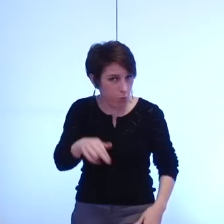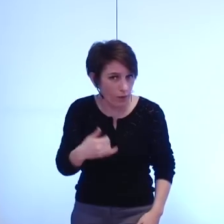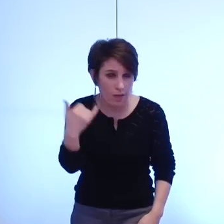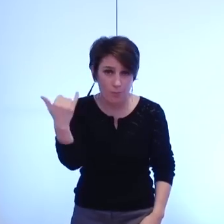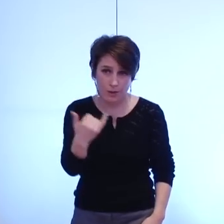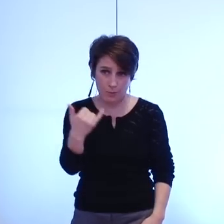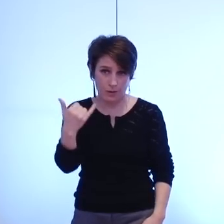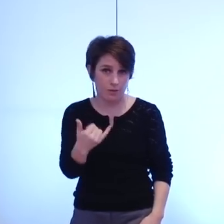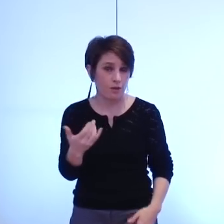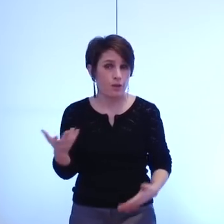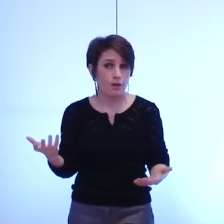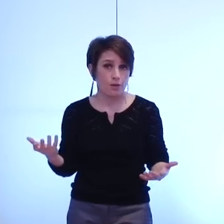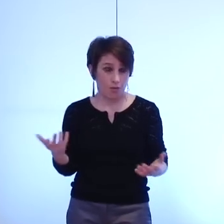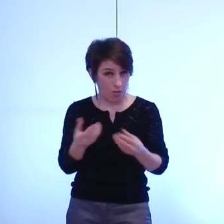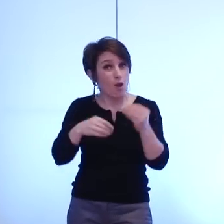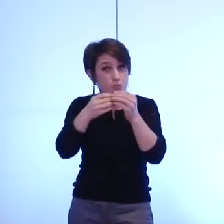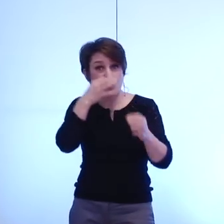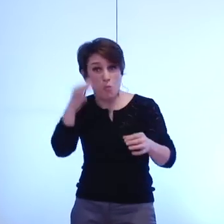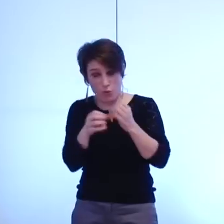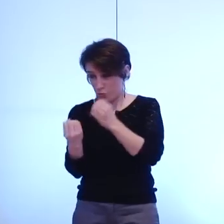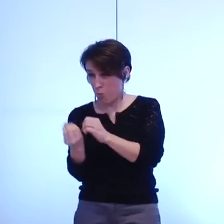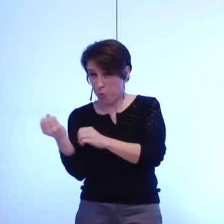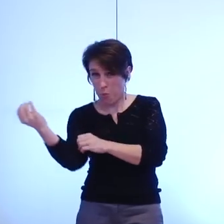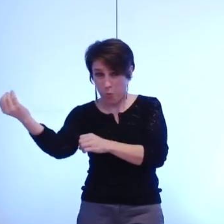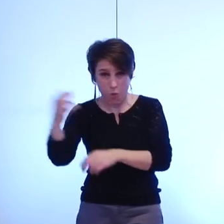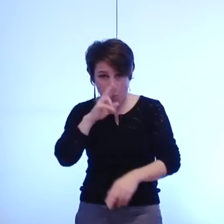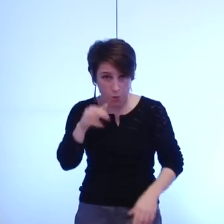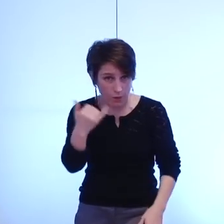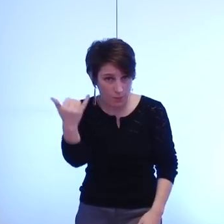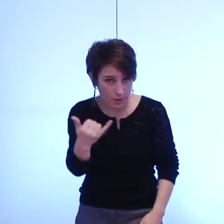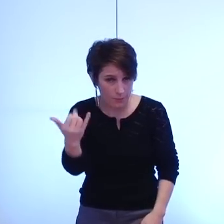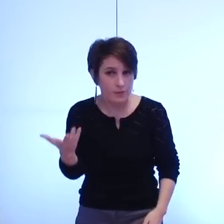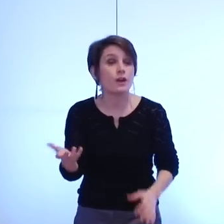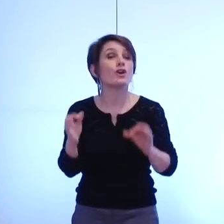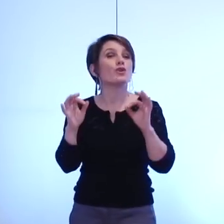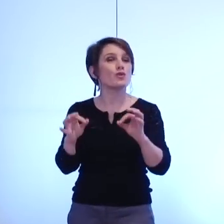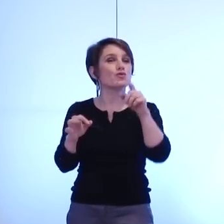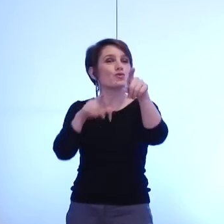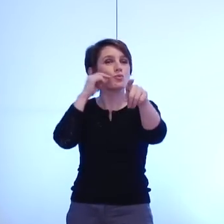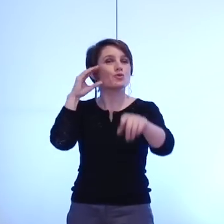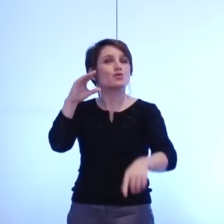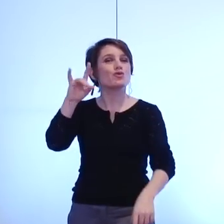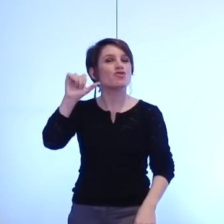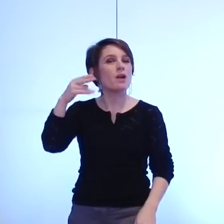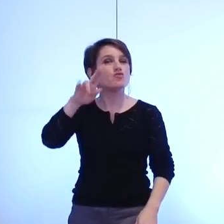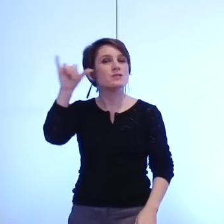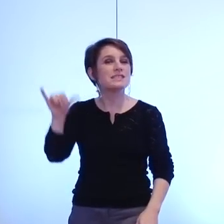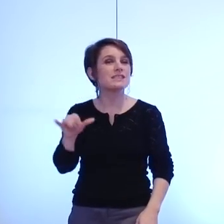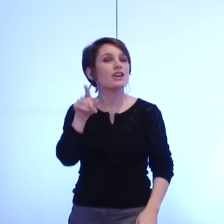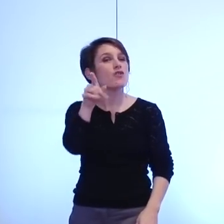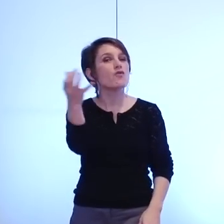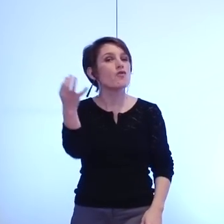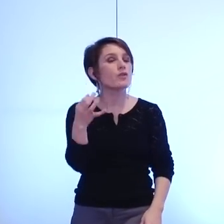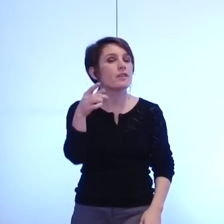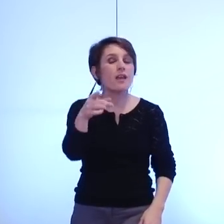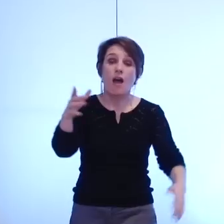quotidien et polluants il en est de même pour les marchandises ainsi donc monsieur Chamussy lorsque vous dites que Grenoble est